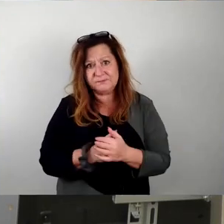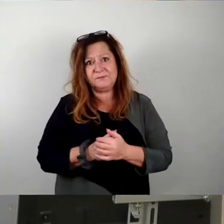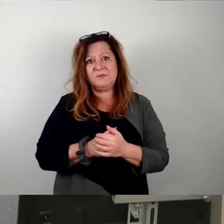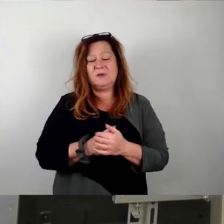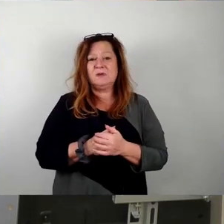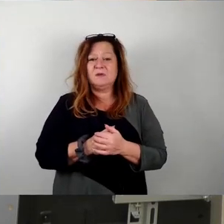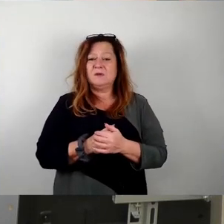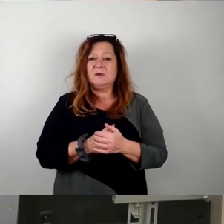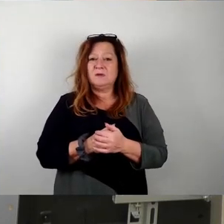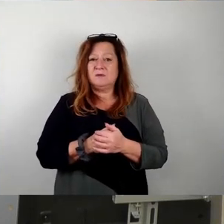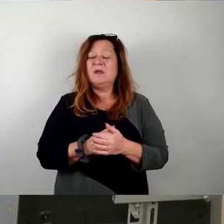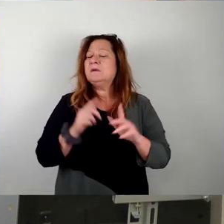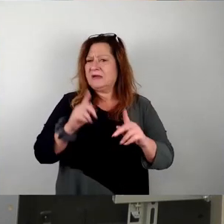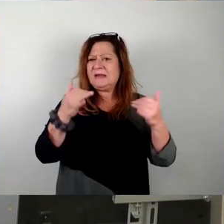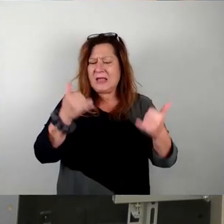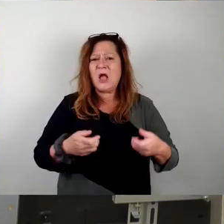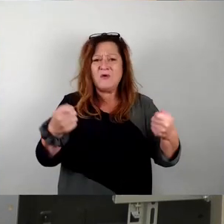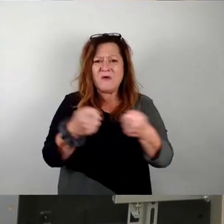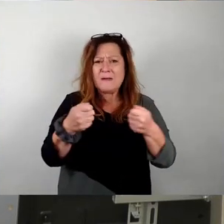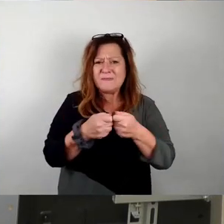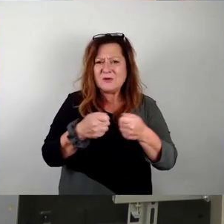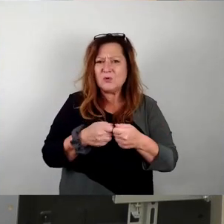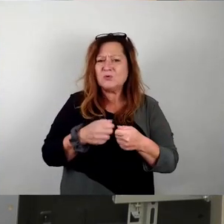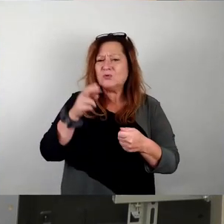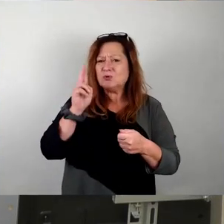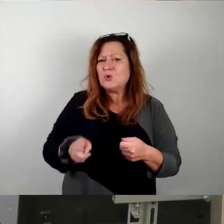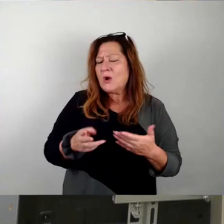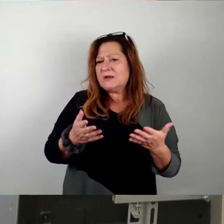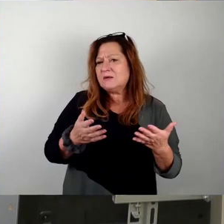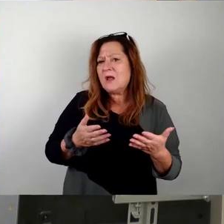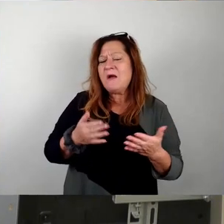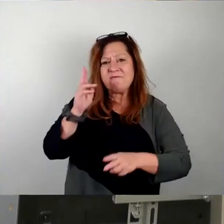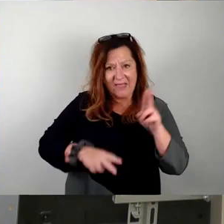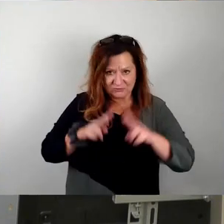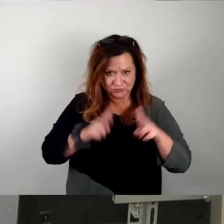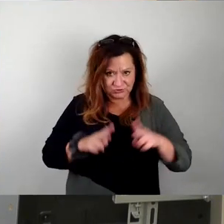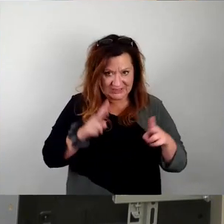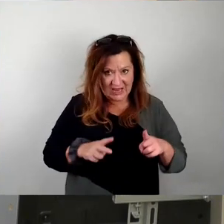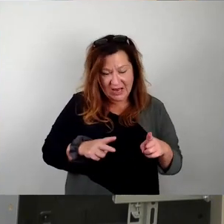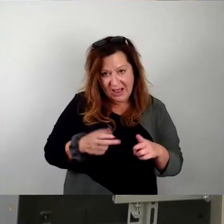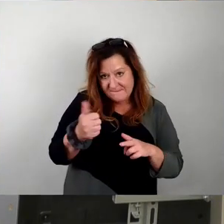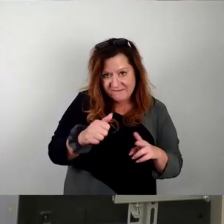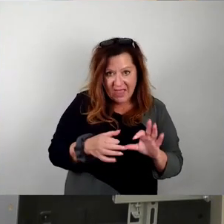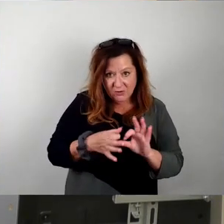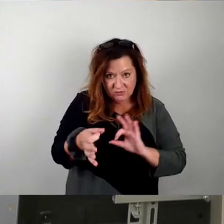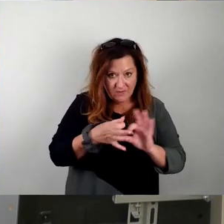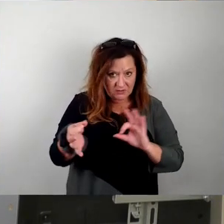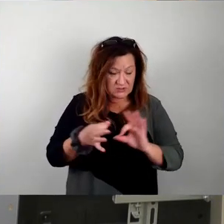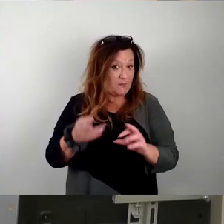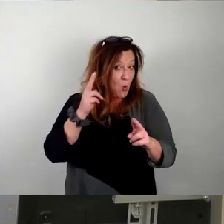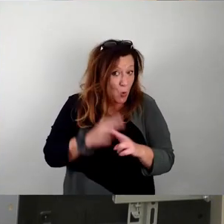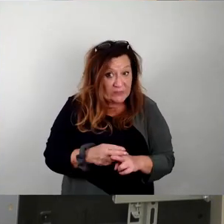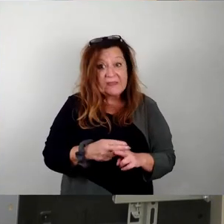müssen, ist die Verbindung des bereits erwähnten fehlensobjektiver Maßstäbe und der Tatsache, dass notwendigerweise die